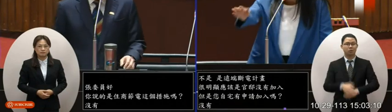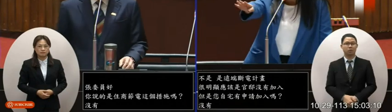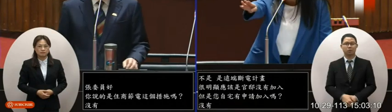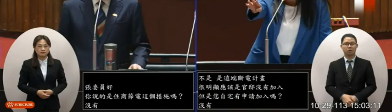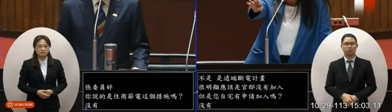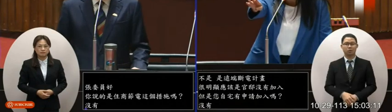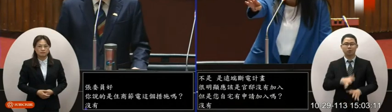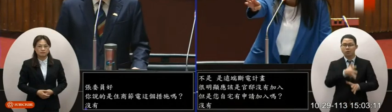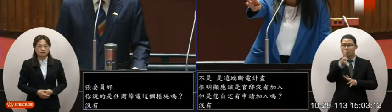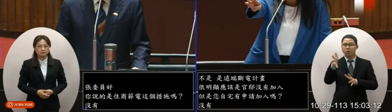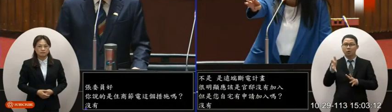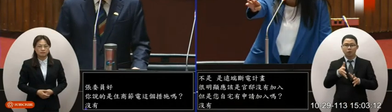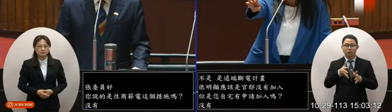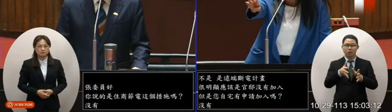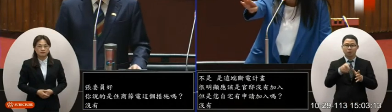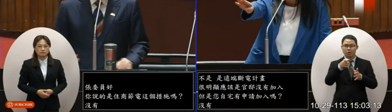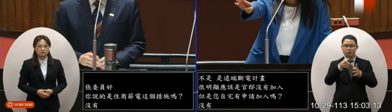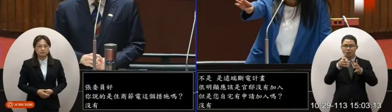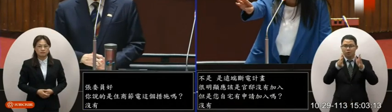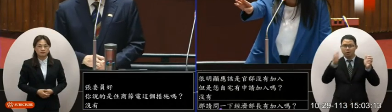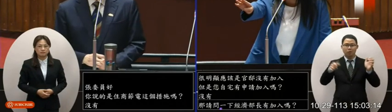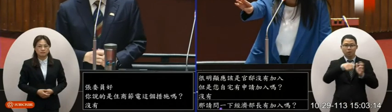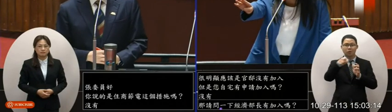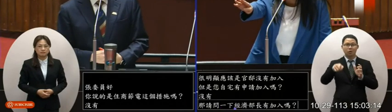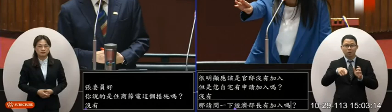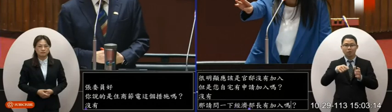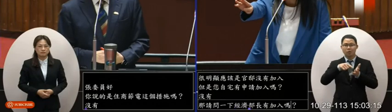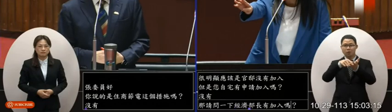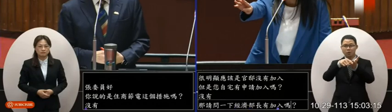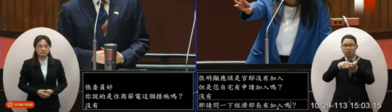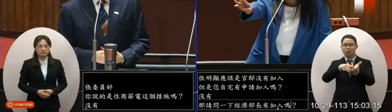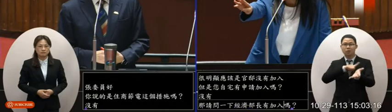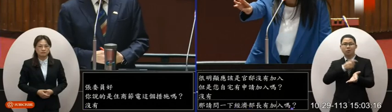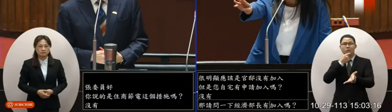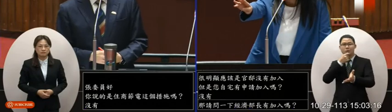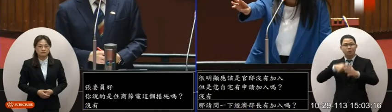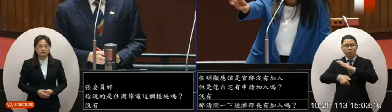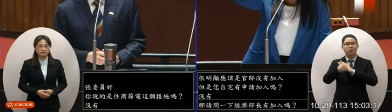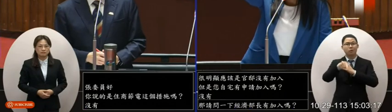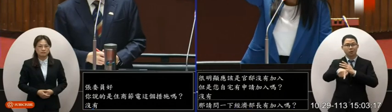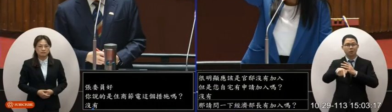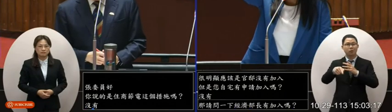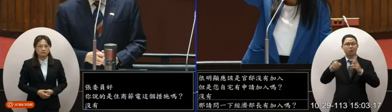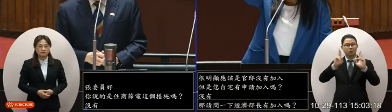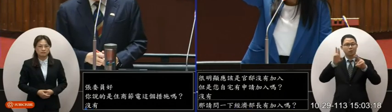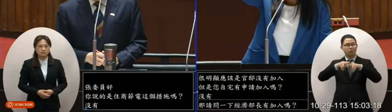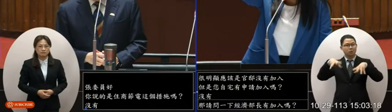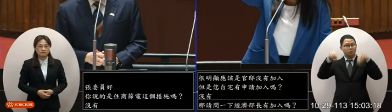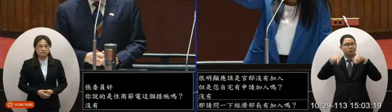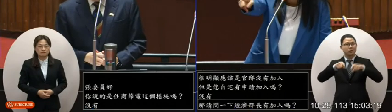有沒有在座的各位我們的這個部會首長們有人加入這個自願斷電計劃嗎可以舉手嗎